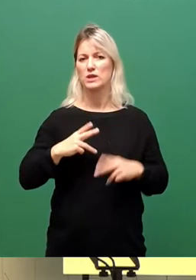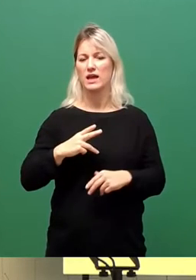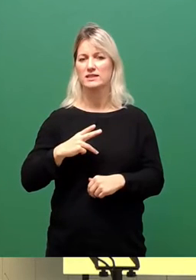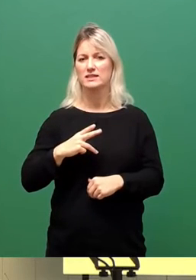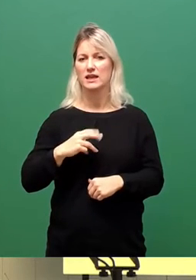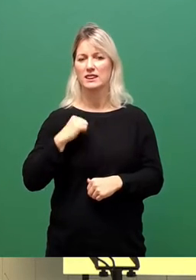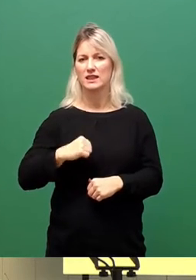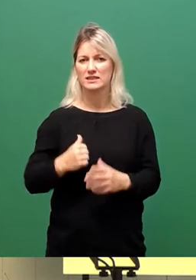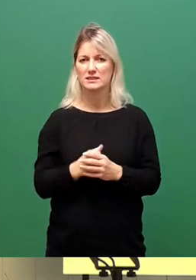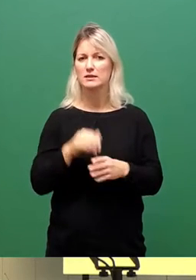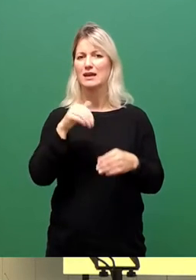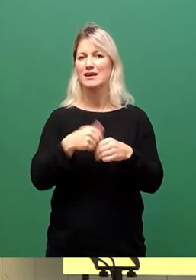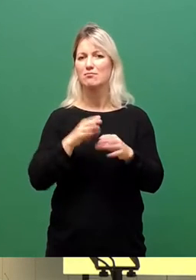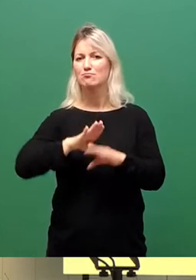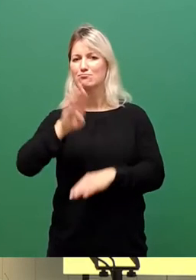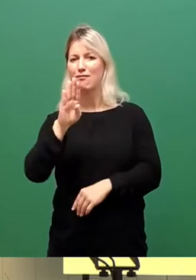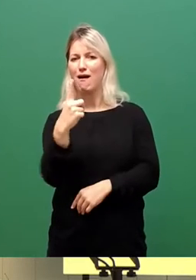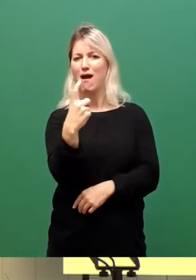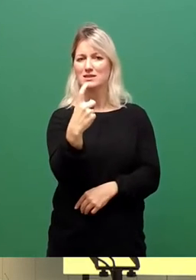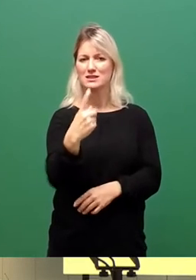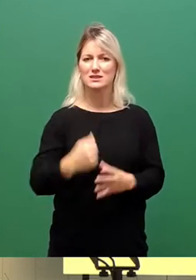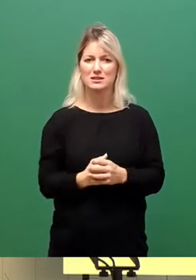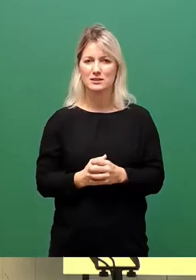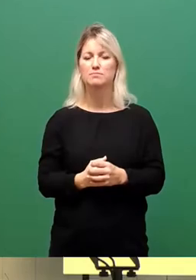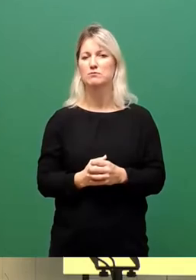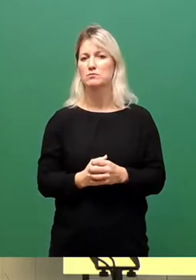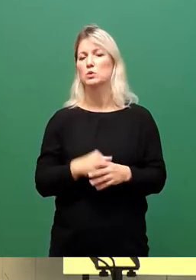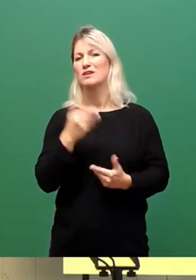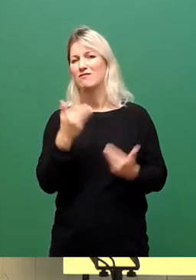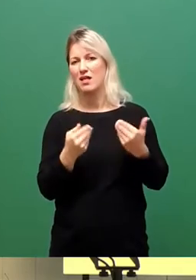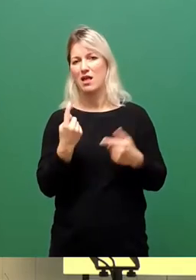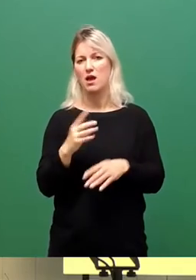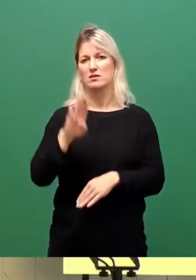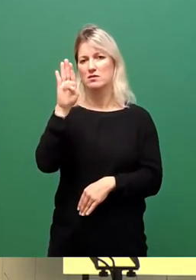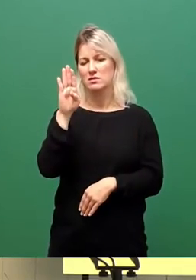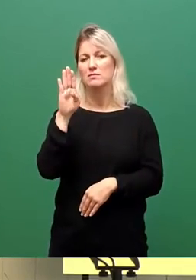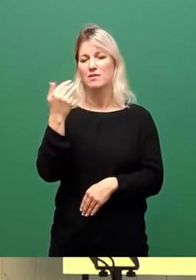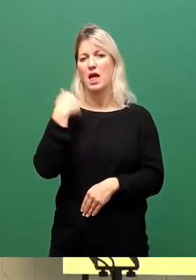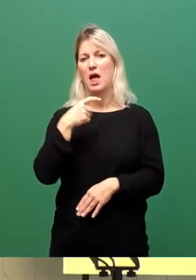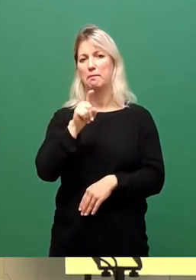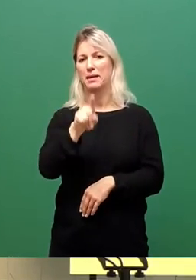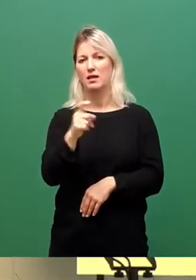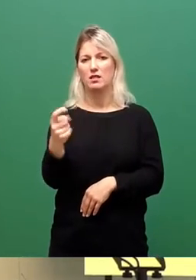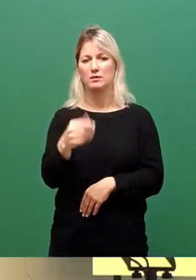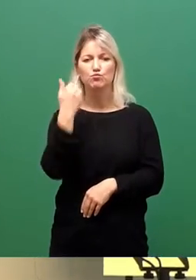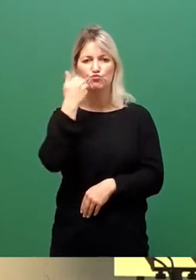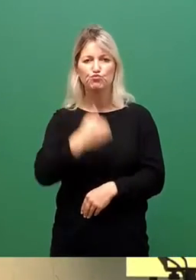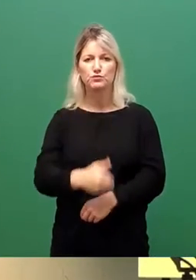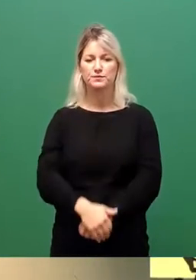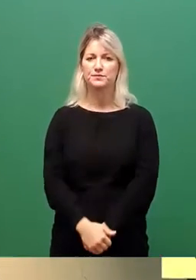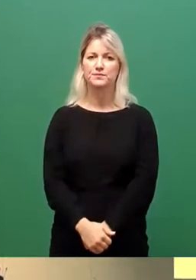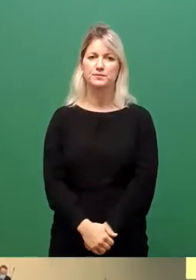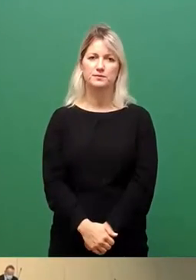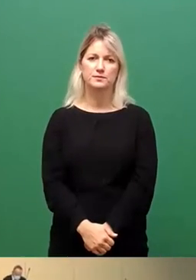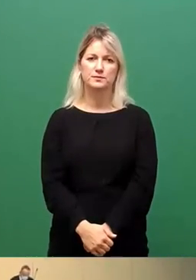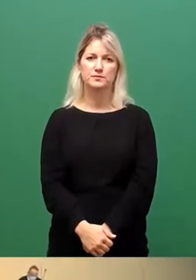Wortmeldung signalisiert und eine vielleicht. Herr Pinkert, bitte schön, auch hier ein ganz